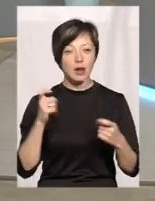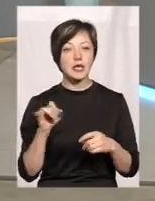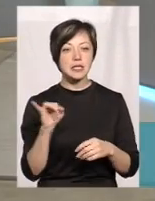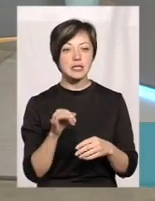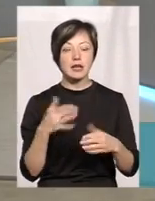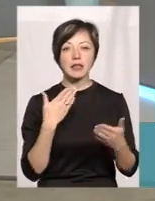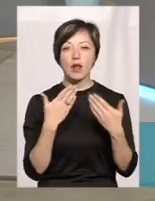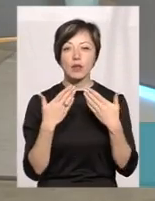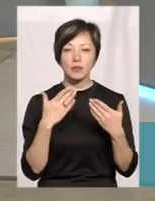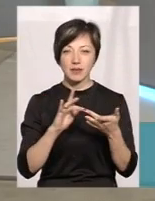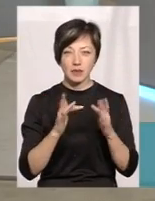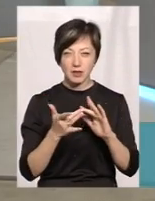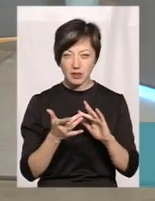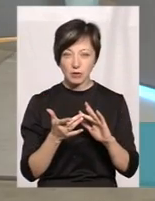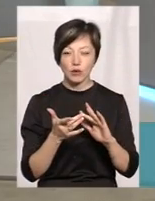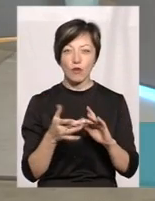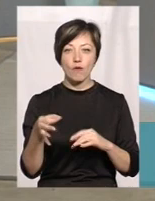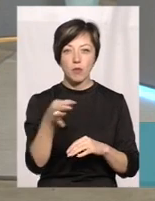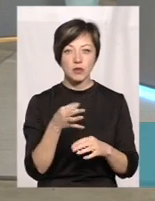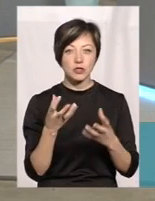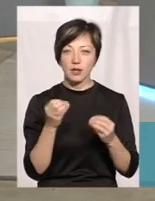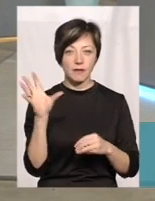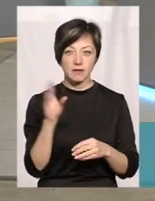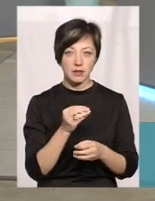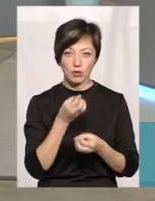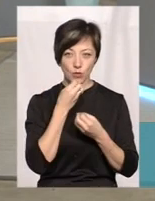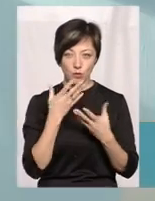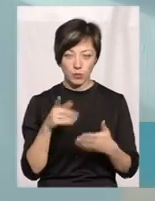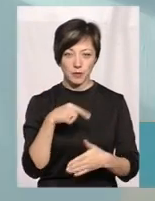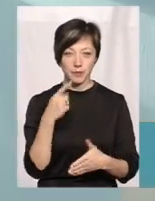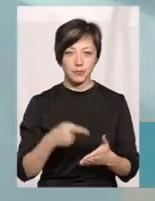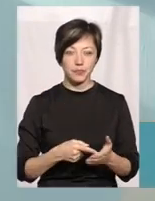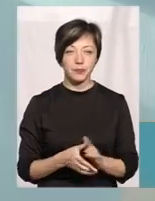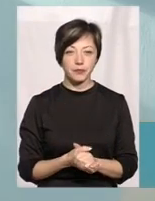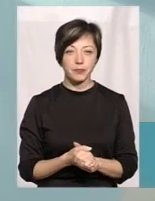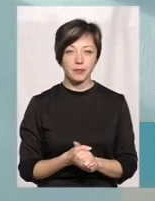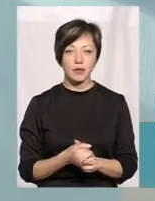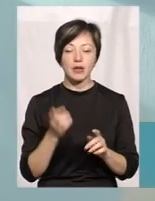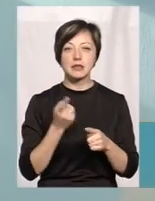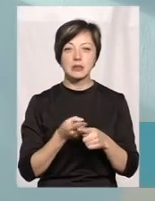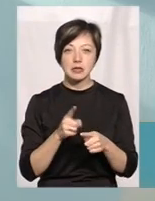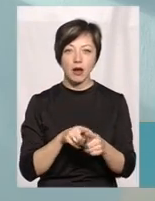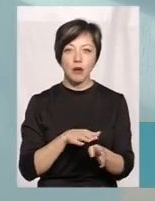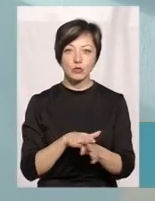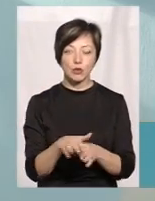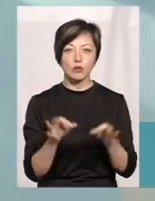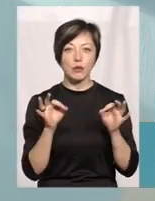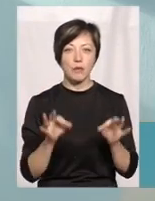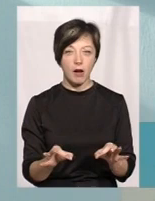телекомунікаційною інфраструктурою в області ще не все гаразд, так? Це абсолютно правда,